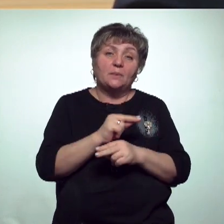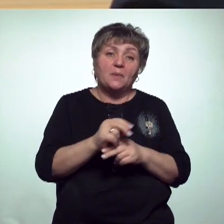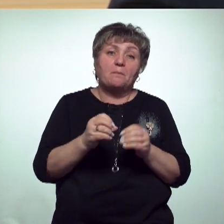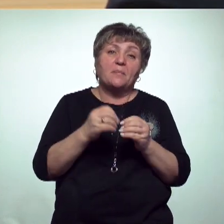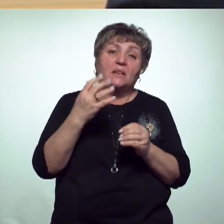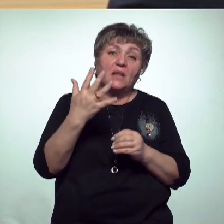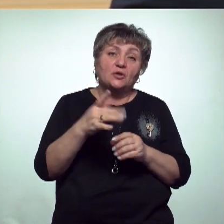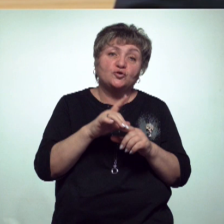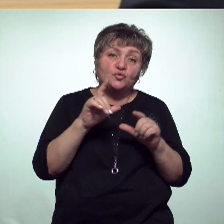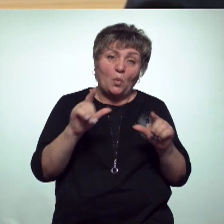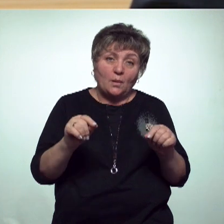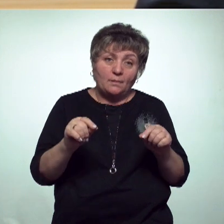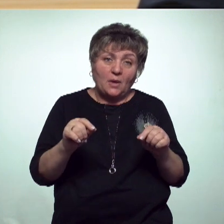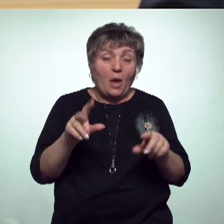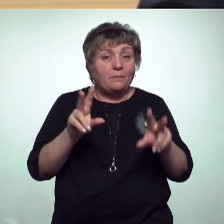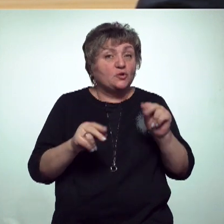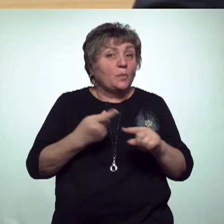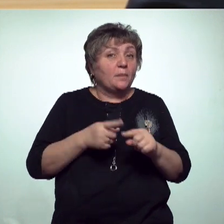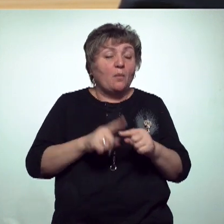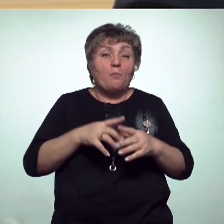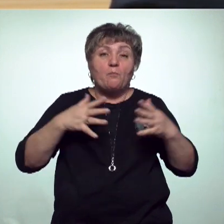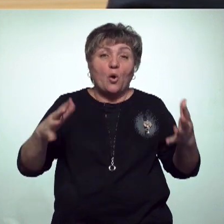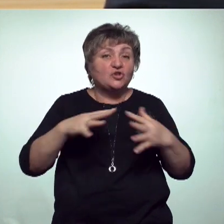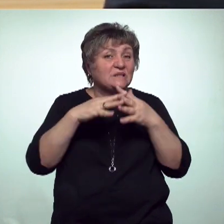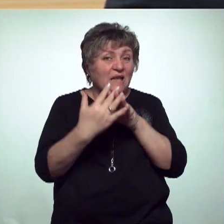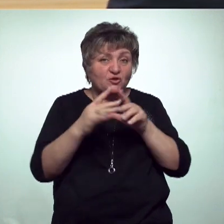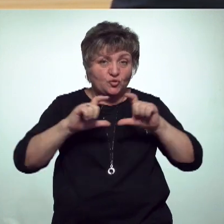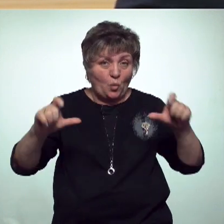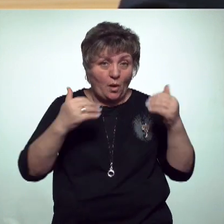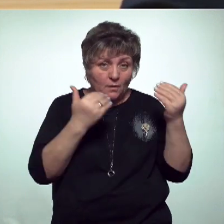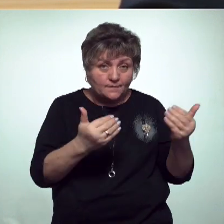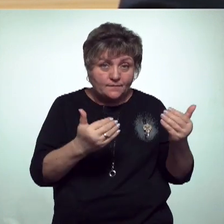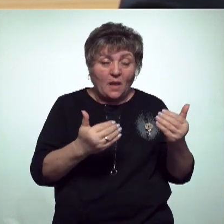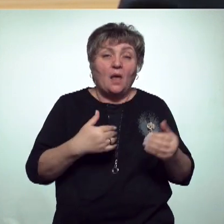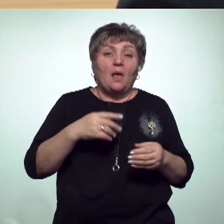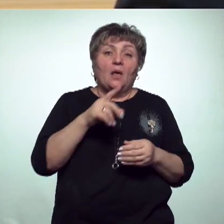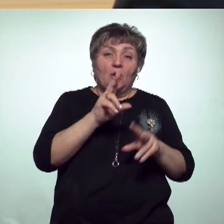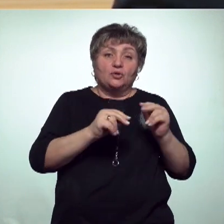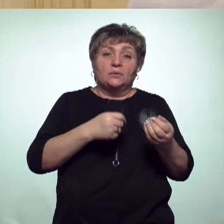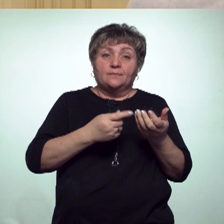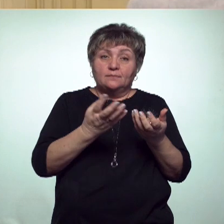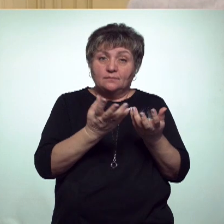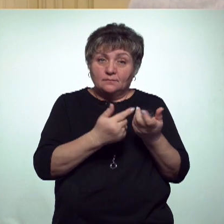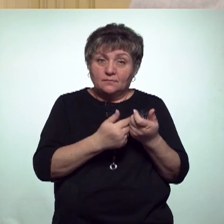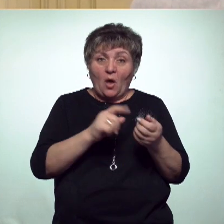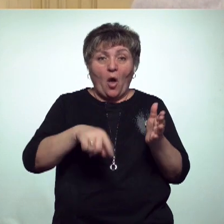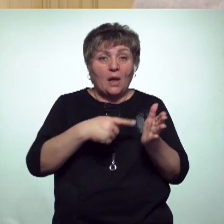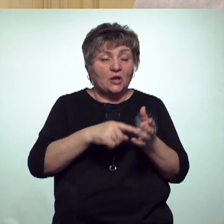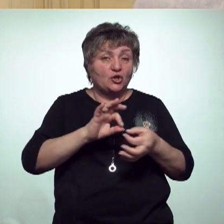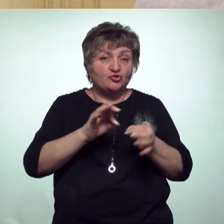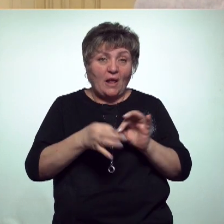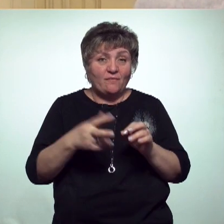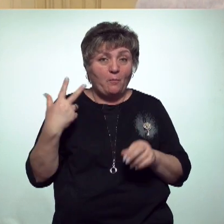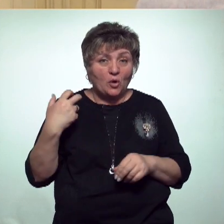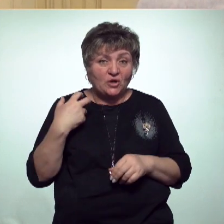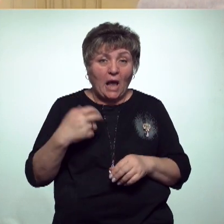15 школ, причем большая часть это сельские школы. Я перечислю их. В городах это Ижевская